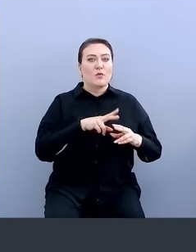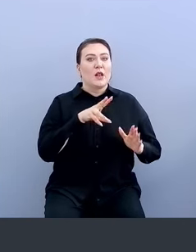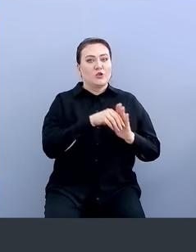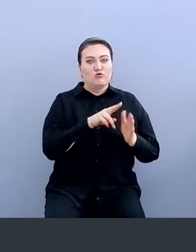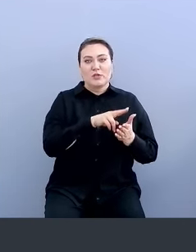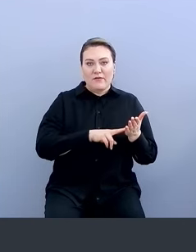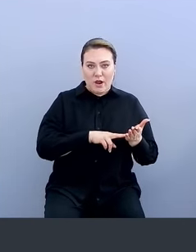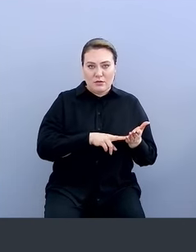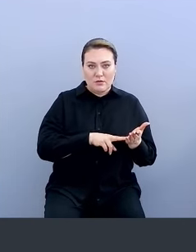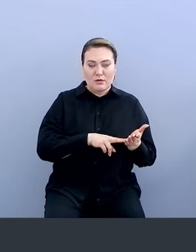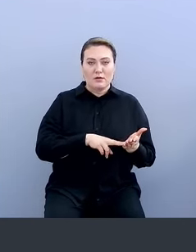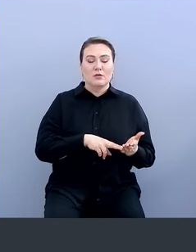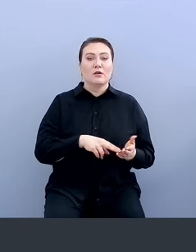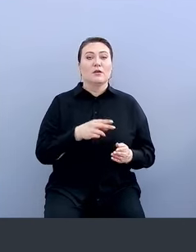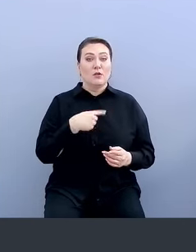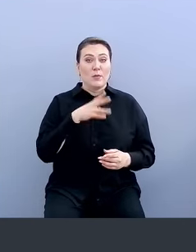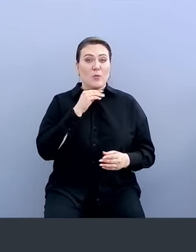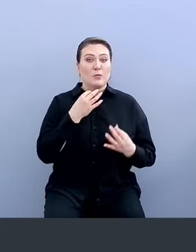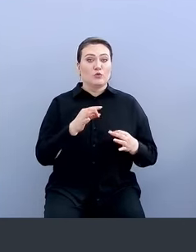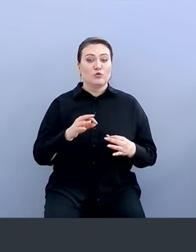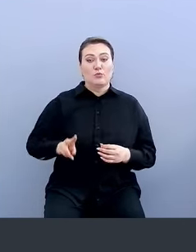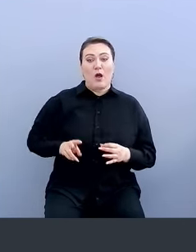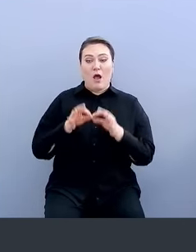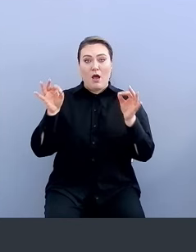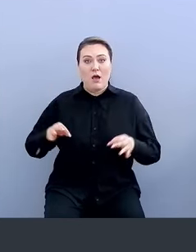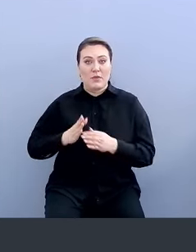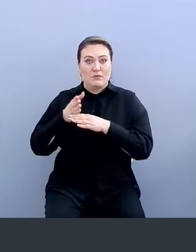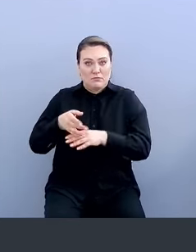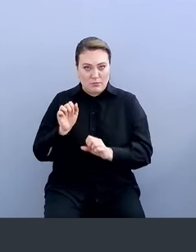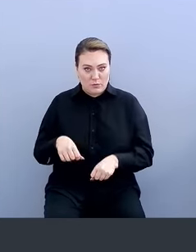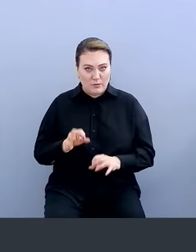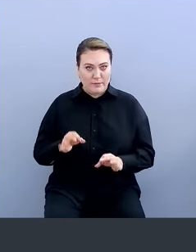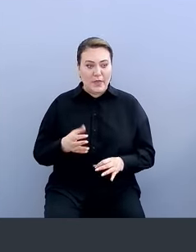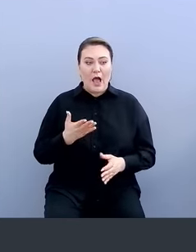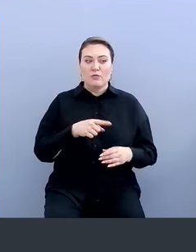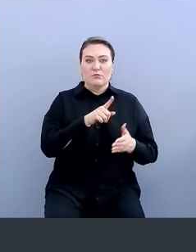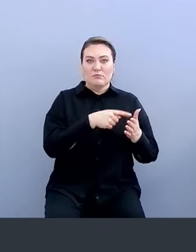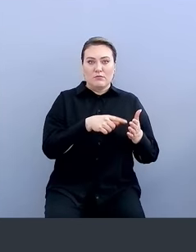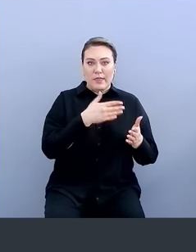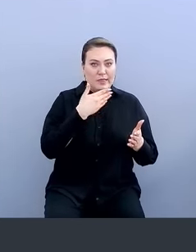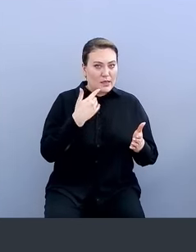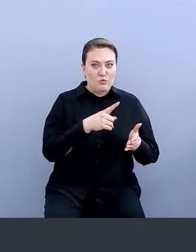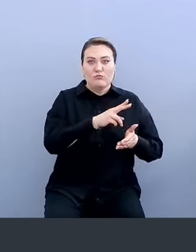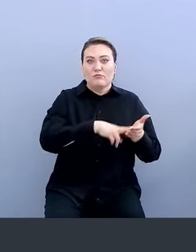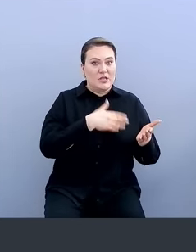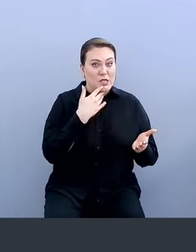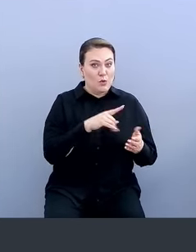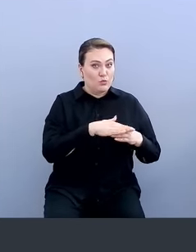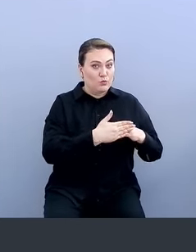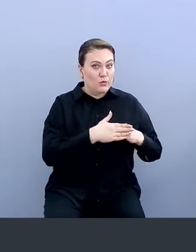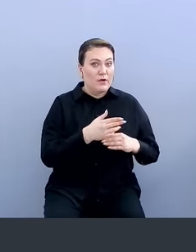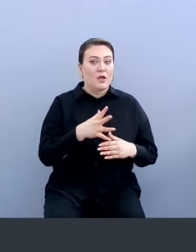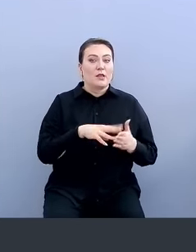сертификат, то мы можем получить доступ к админке. Если у нас недоверенное устройство без сертификата, то мы получаем